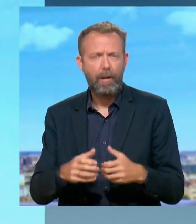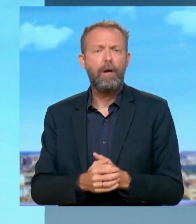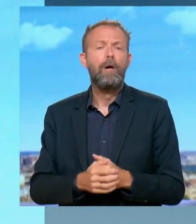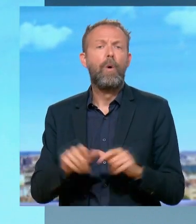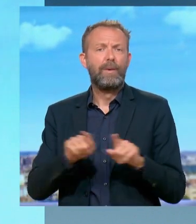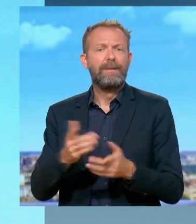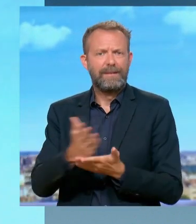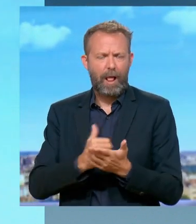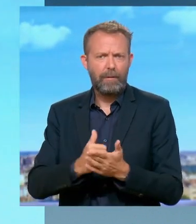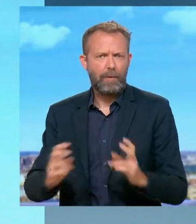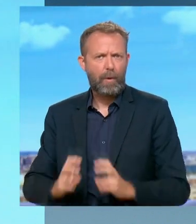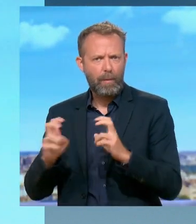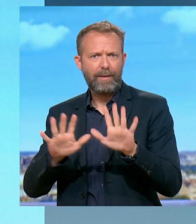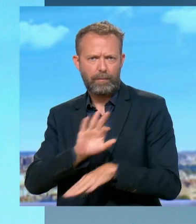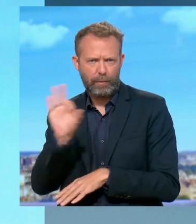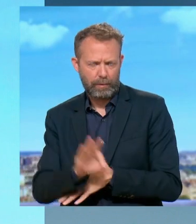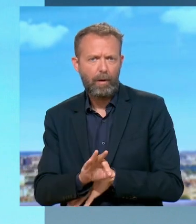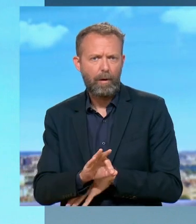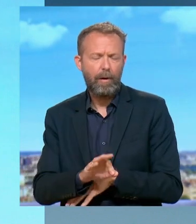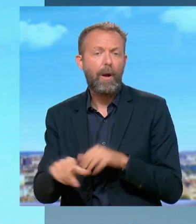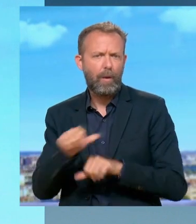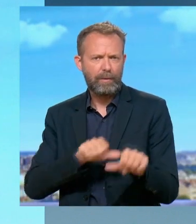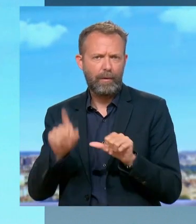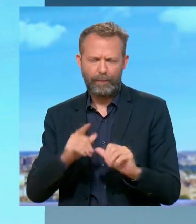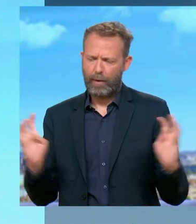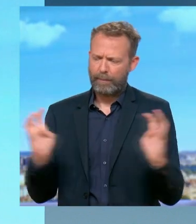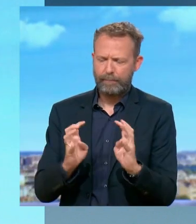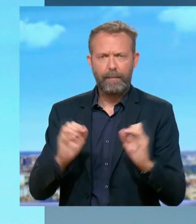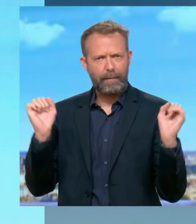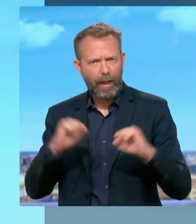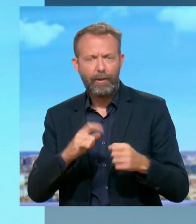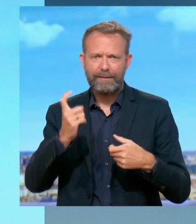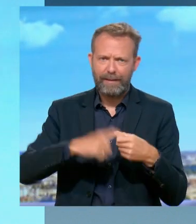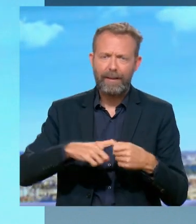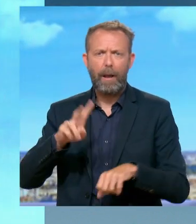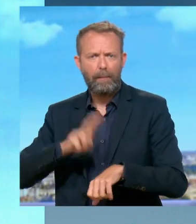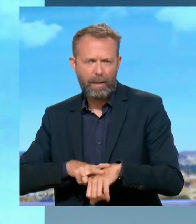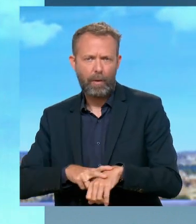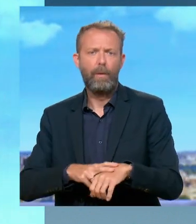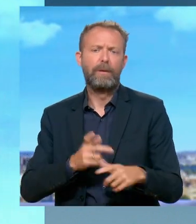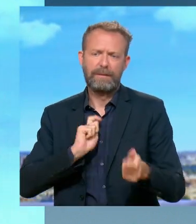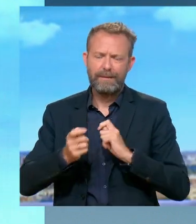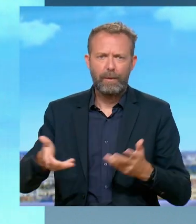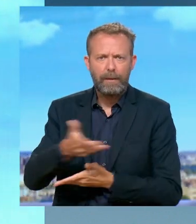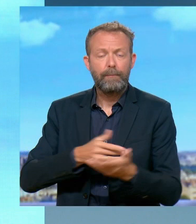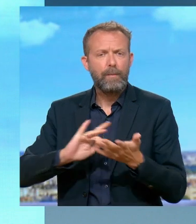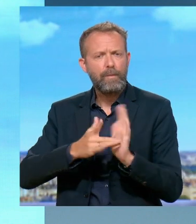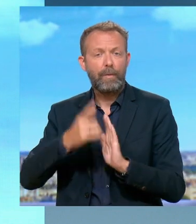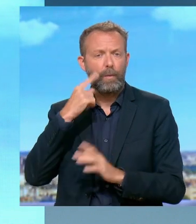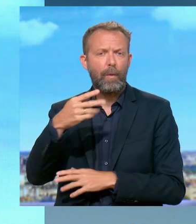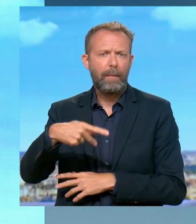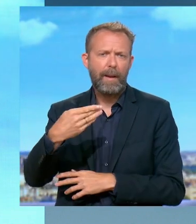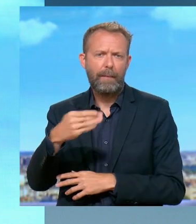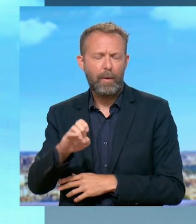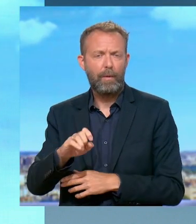10%, on gèle les cotisations patronales. Pour cela, il faut les réunir, les patrons, les syndicats autour de la table et tout pour les PME, aider les